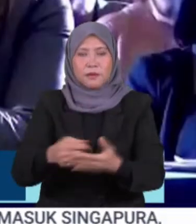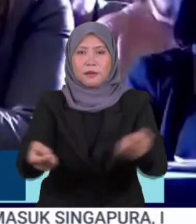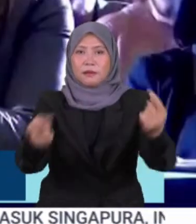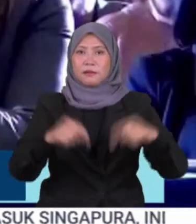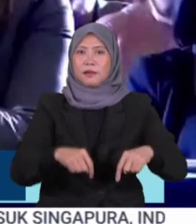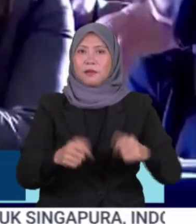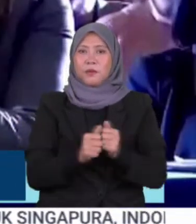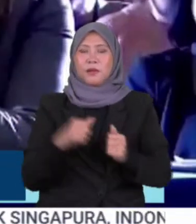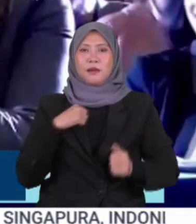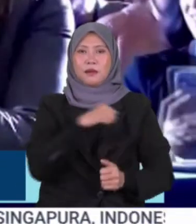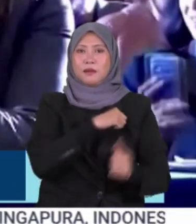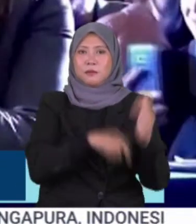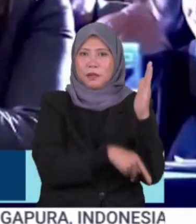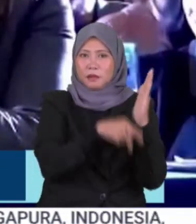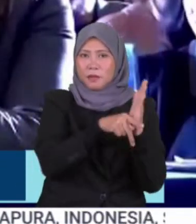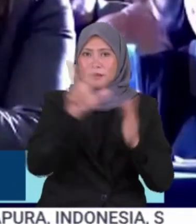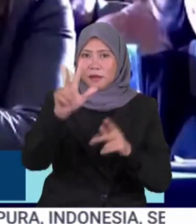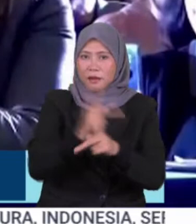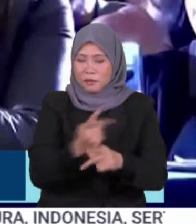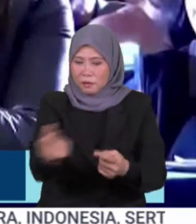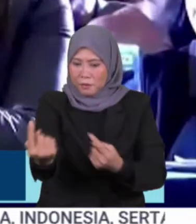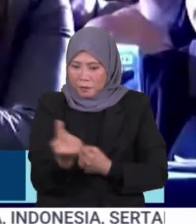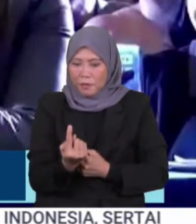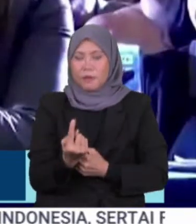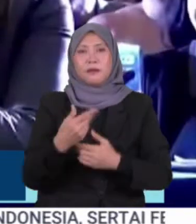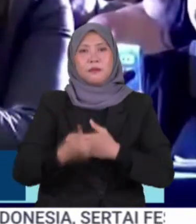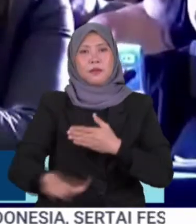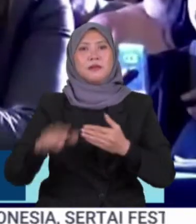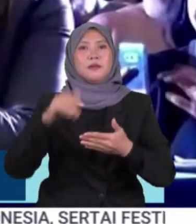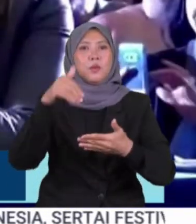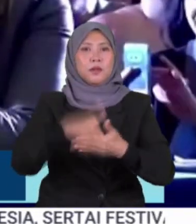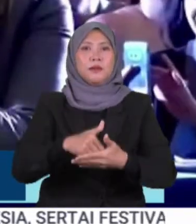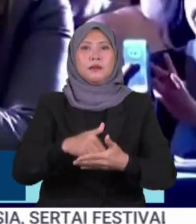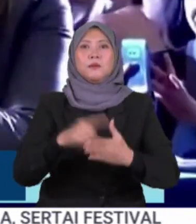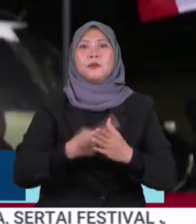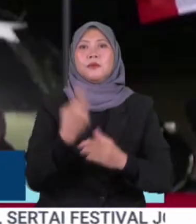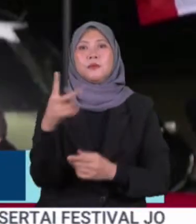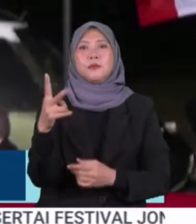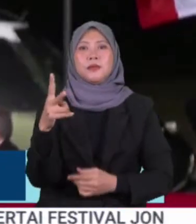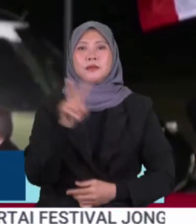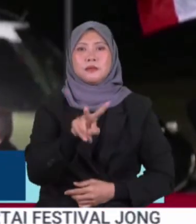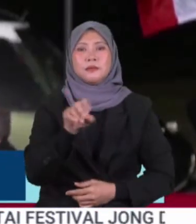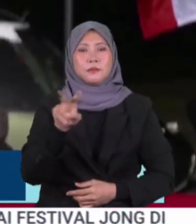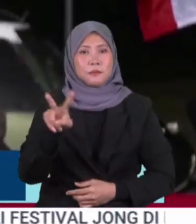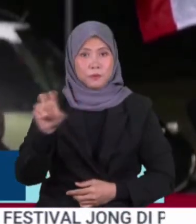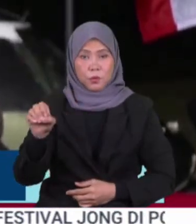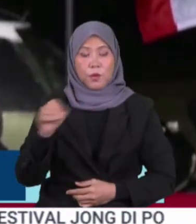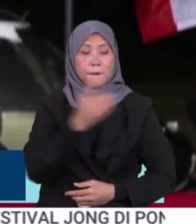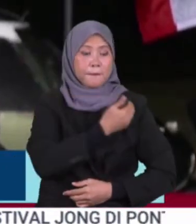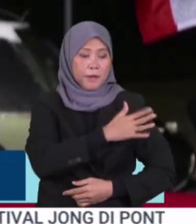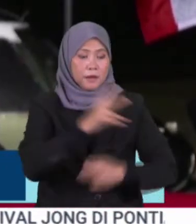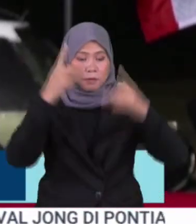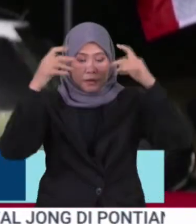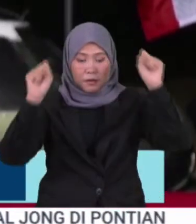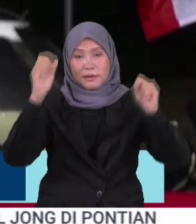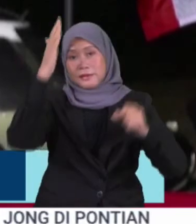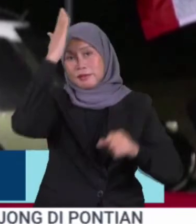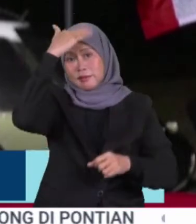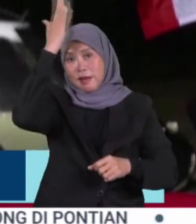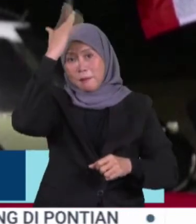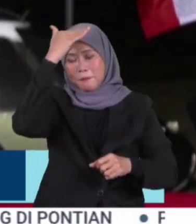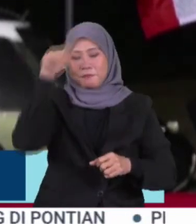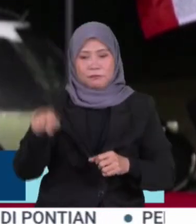hadir di hadapan ahli parlimen tiga kali selepas pilihan raya umum pada Disember 2020 bekas Presiden Trump